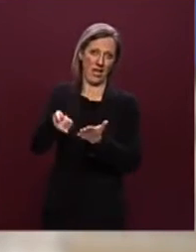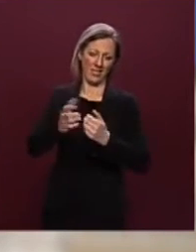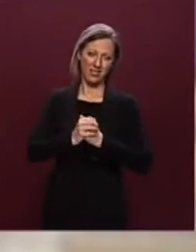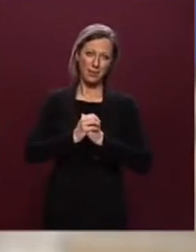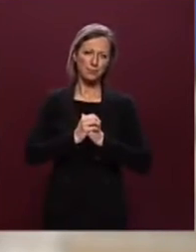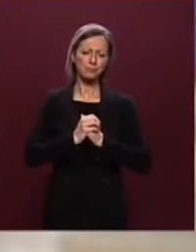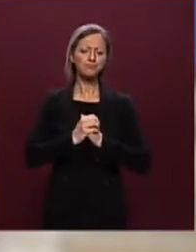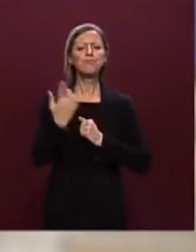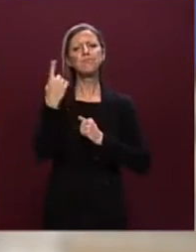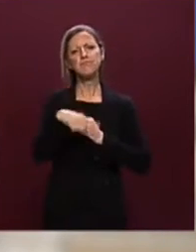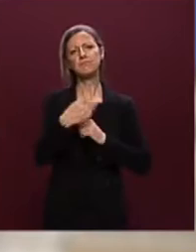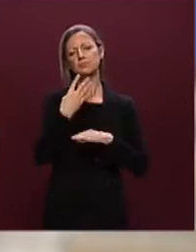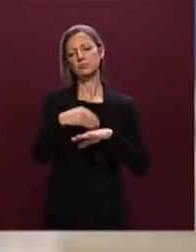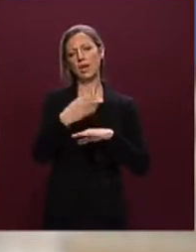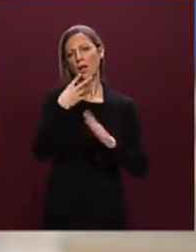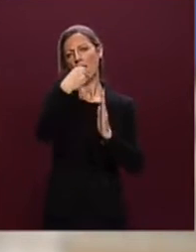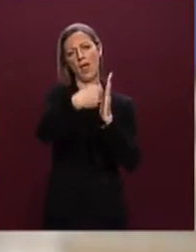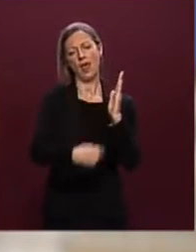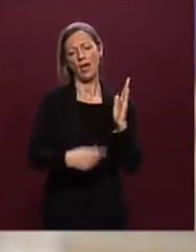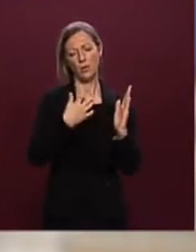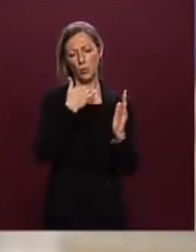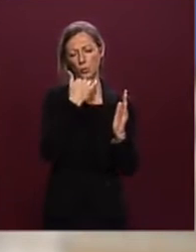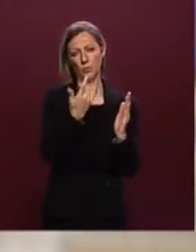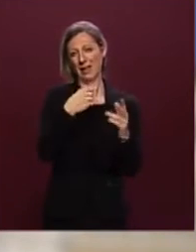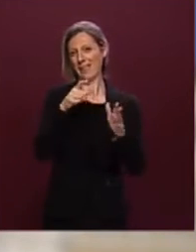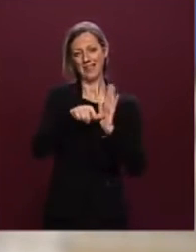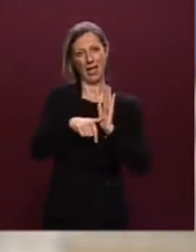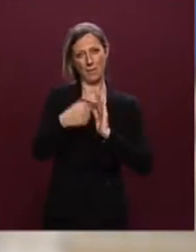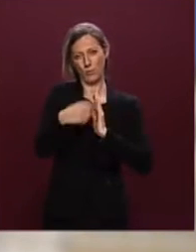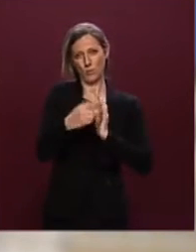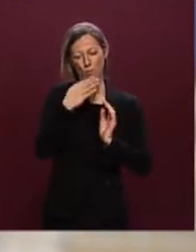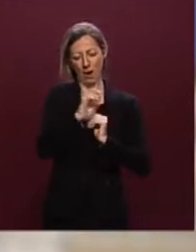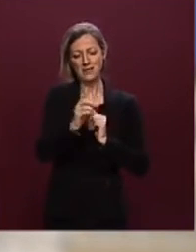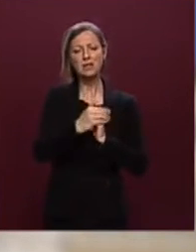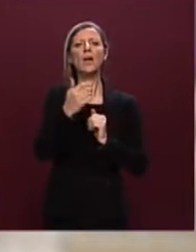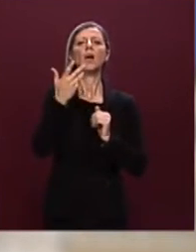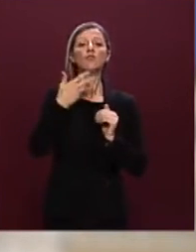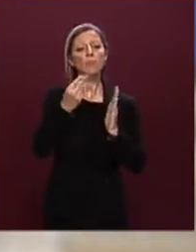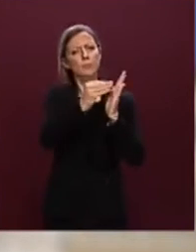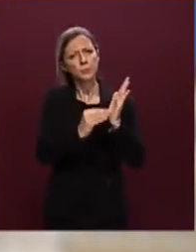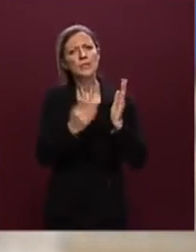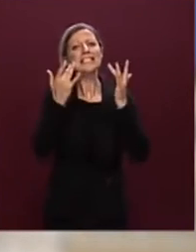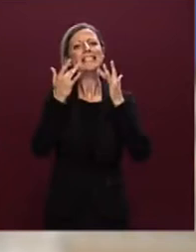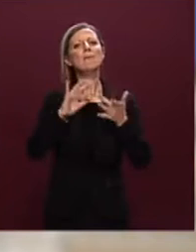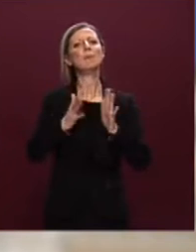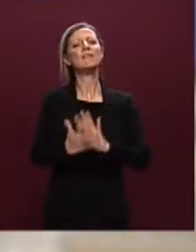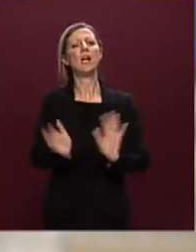senza elencarle anche per ragioni di tempo moltissime semplificazioni che sono state